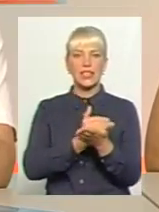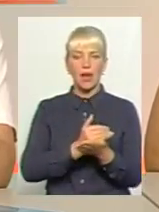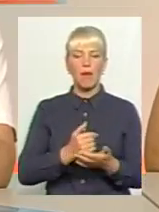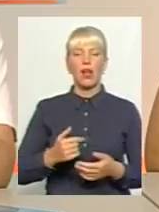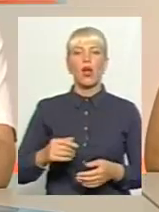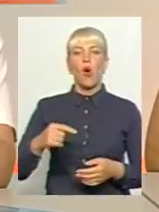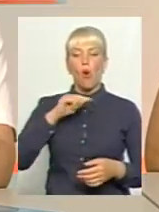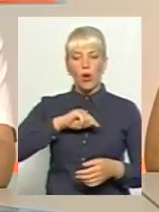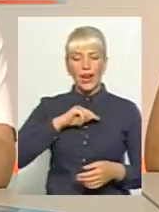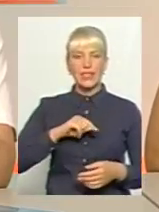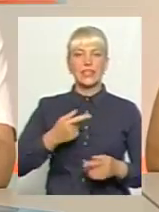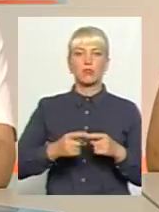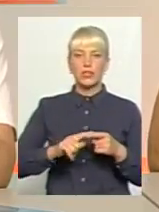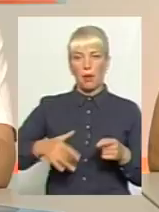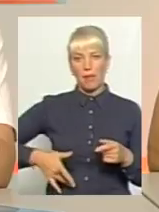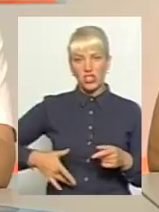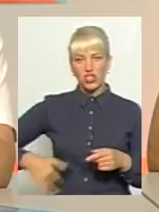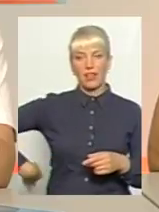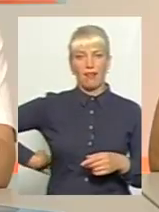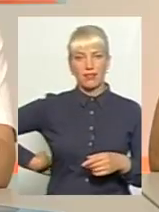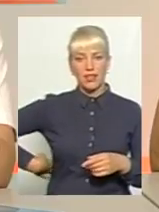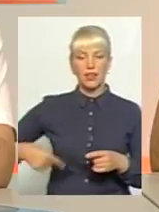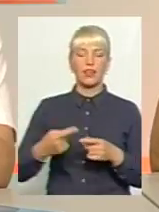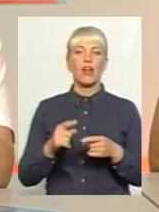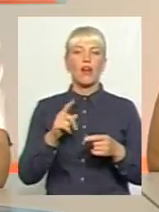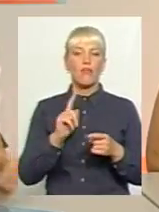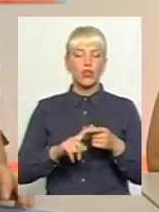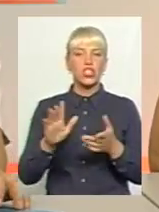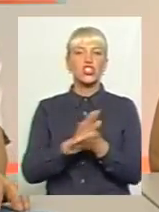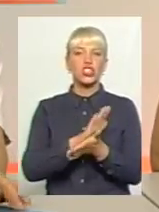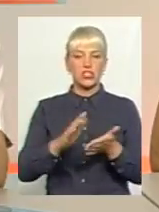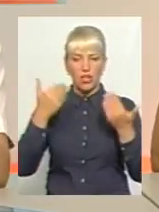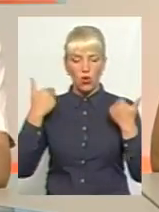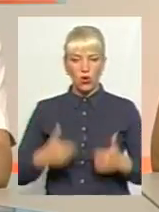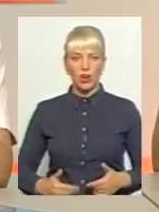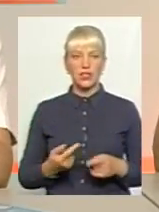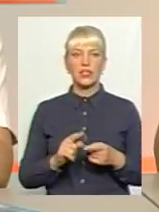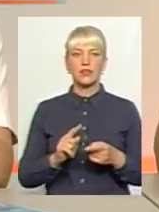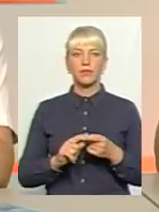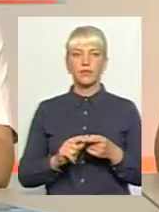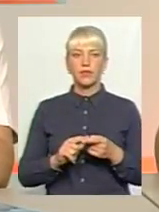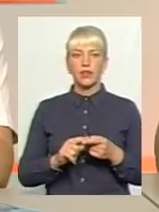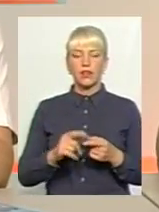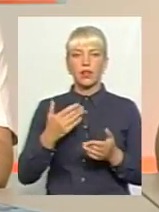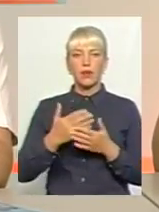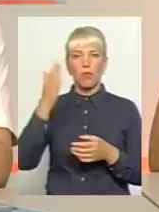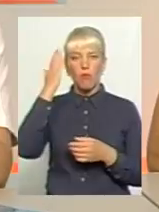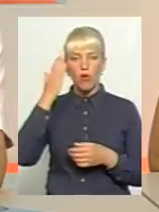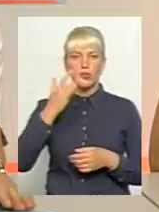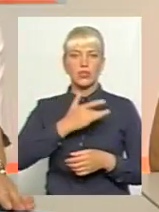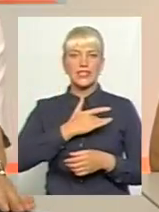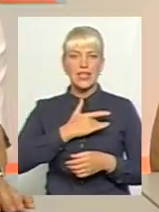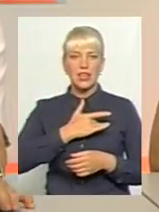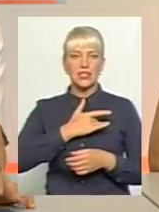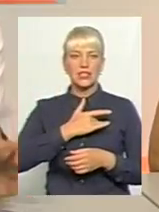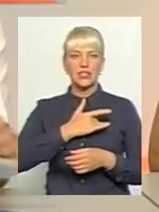токсіни. Якщо токсіни лишаються, то вони руйнують все, всі тканини, в яких вони знаходяться. Бо це неважливо, де і що, кістка, мозок, серце. Це,